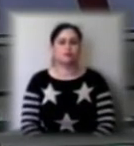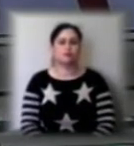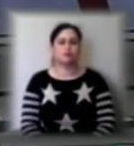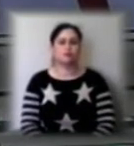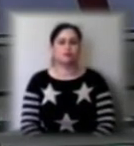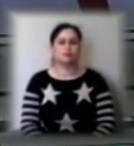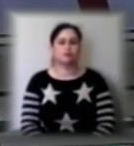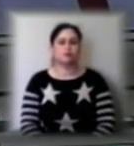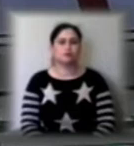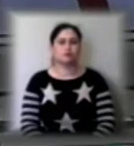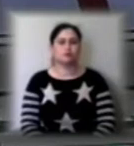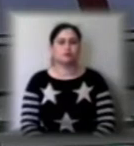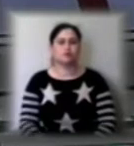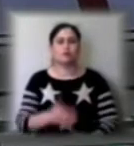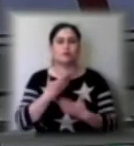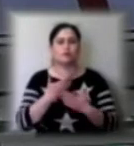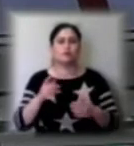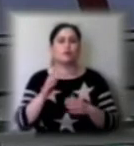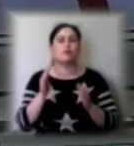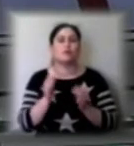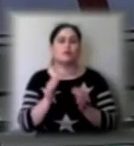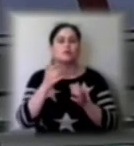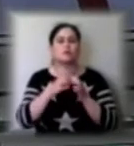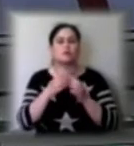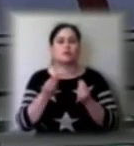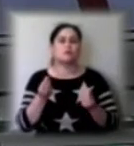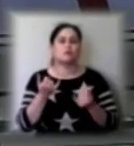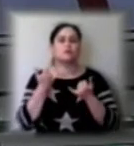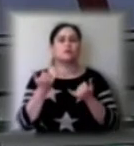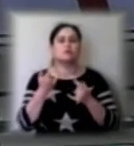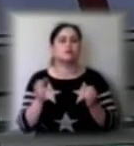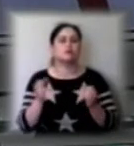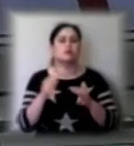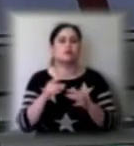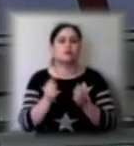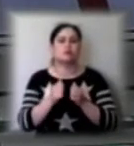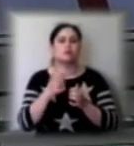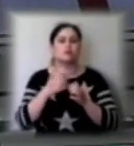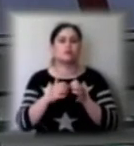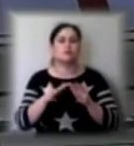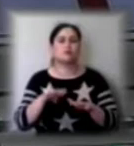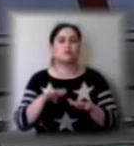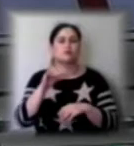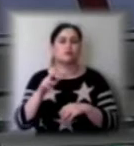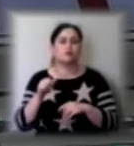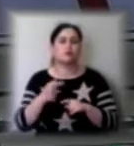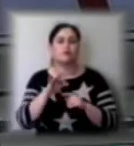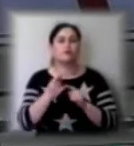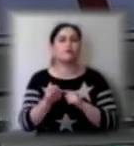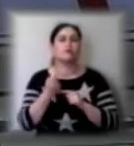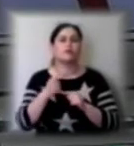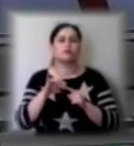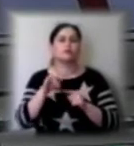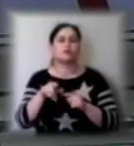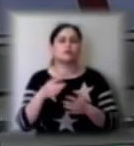Представники малого та середнього бізнесу сьогодні зібралися біля Херсонської міської ради. Вони вимагали, щоб їх звільнили від сплати